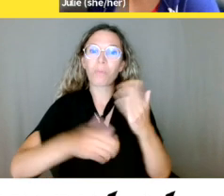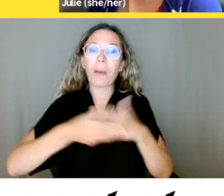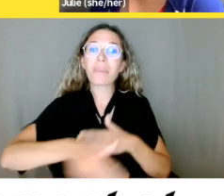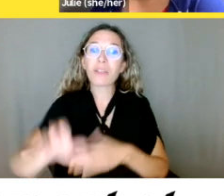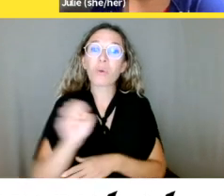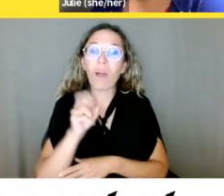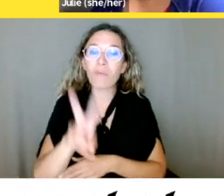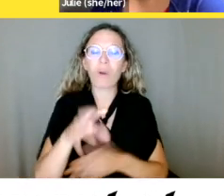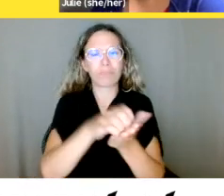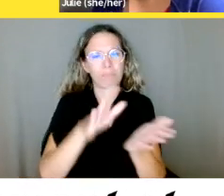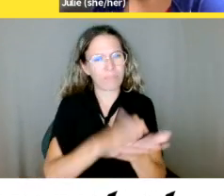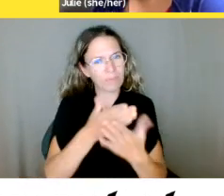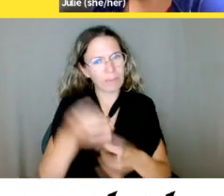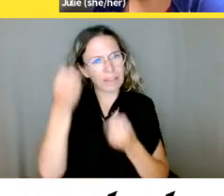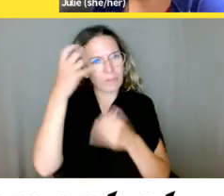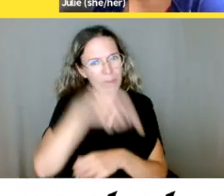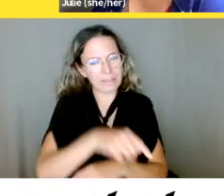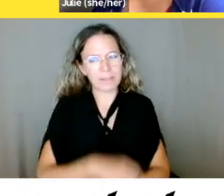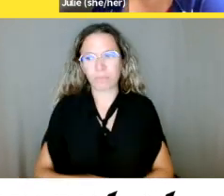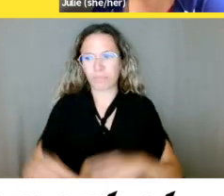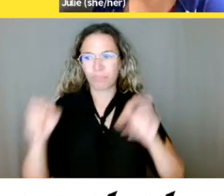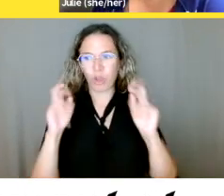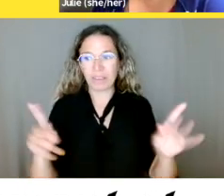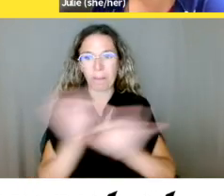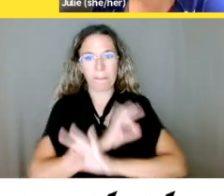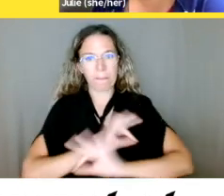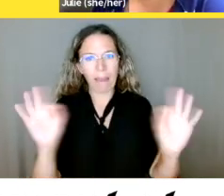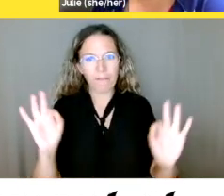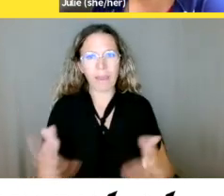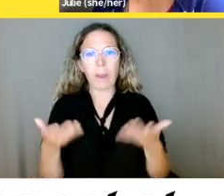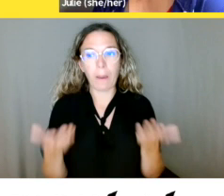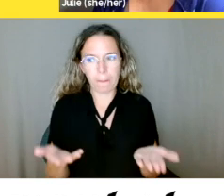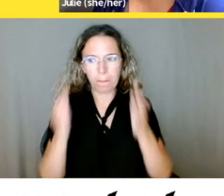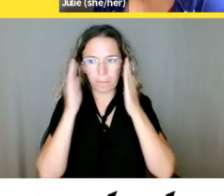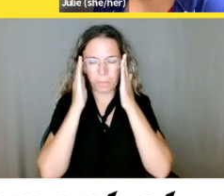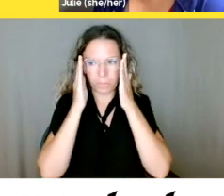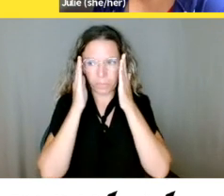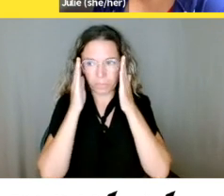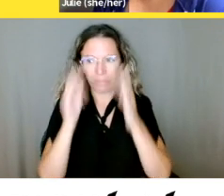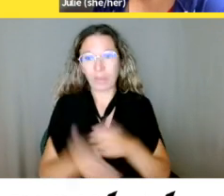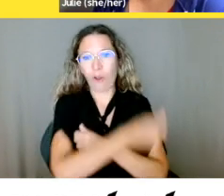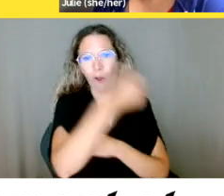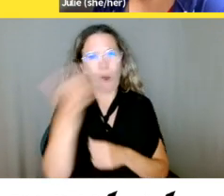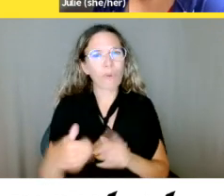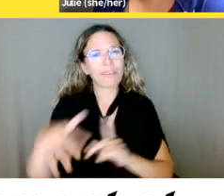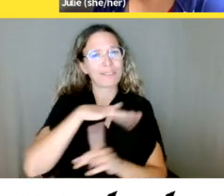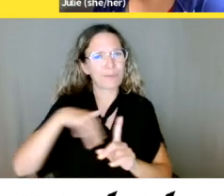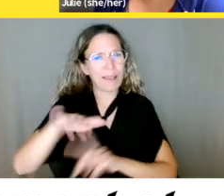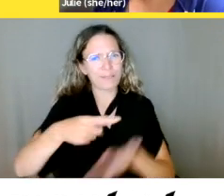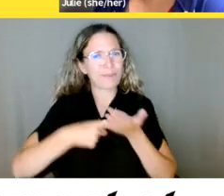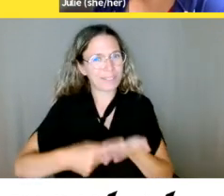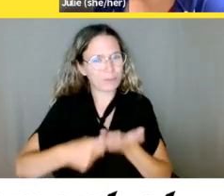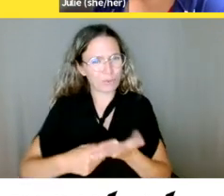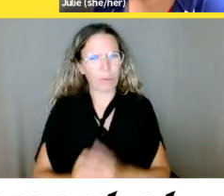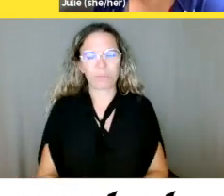Rechaine question de discussion. Lorsque j'ai essayé de remplir un formulaire papier dans un bureau du